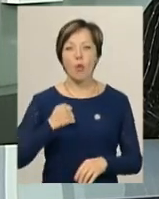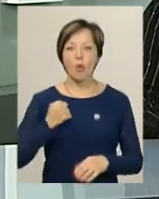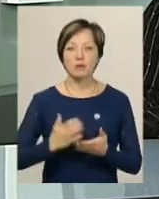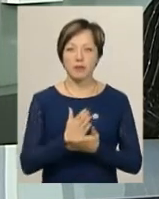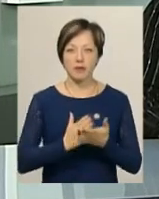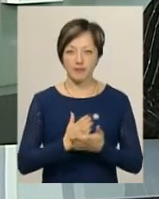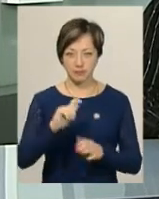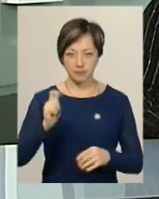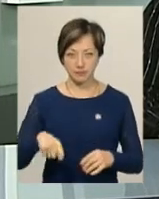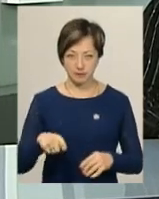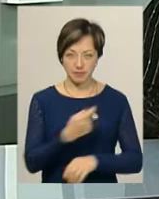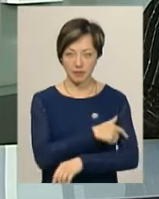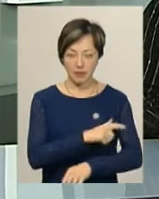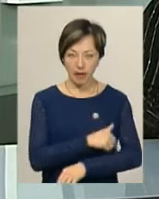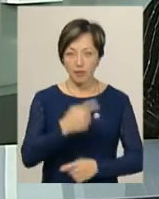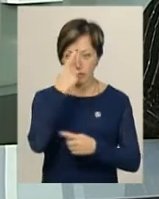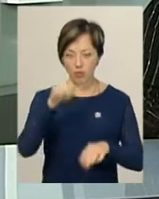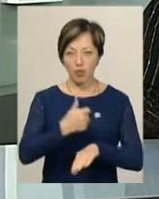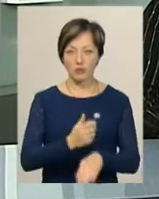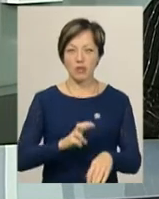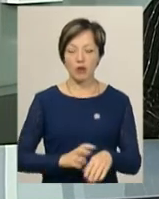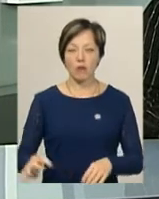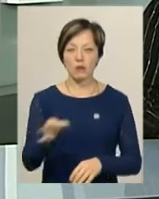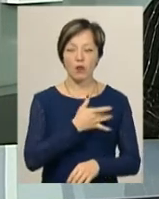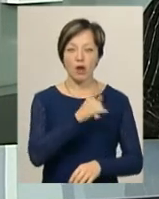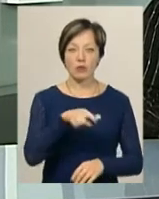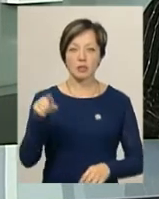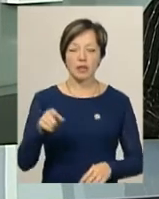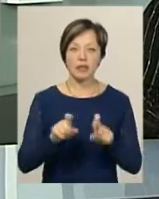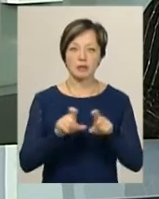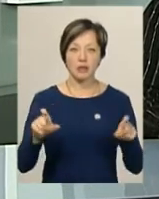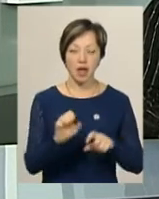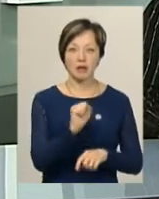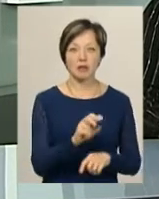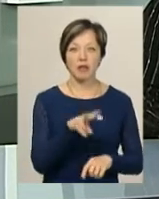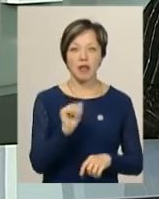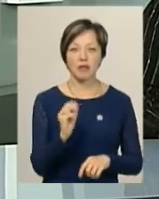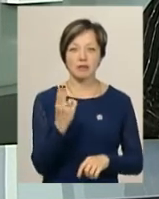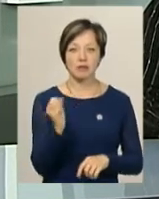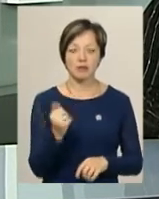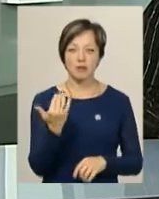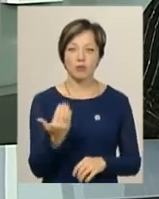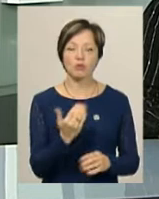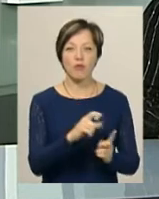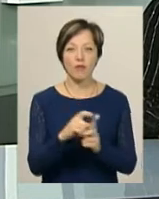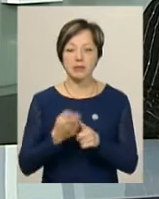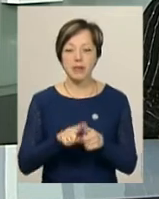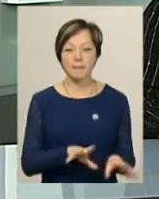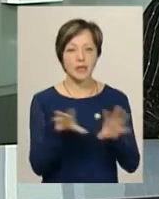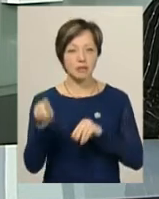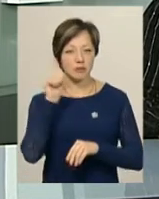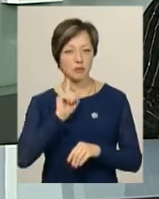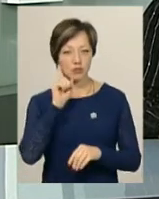ветеранів війни. Про це повідомив головний лікар Хмельницького обласного кардіологічного диспансеру Андрій Кланца. За його словами, цей переїзд